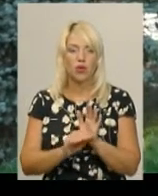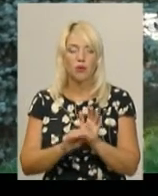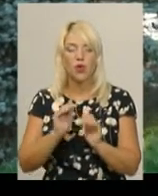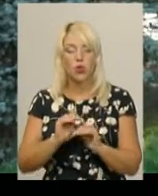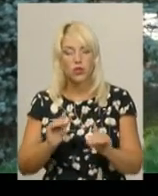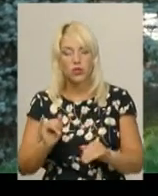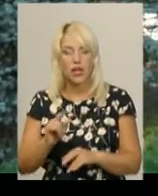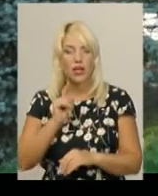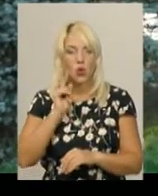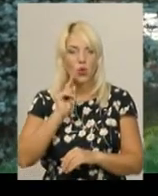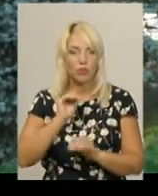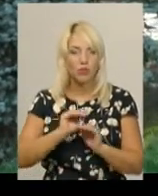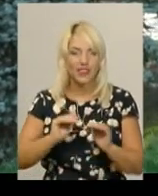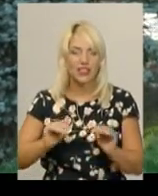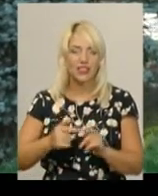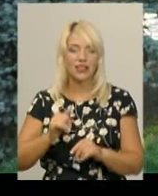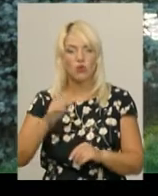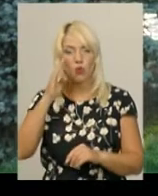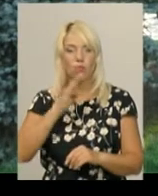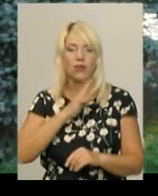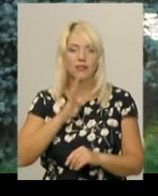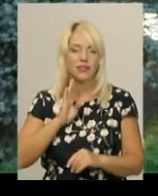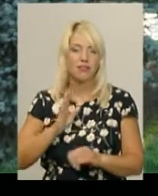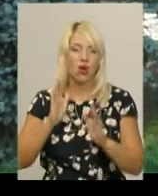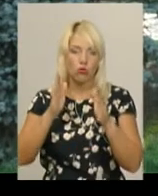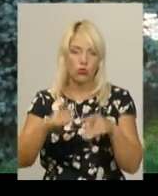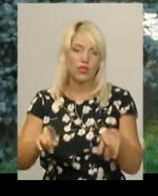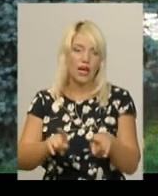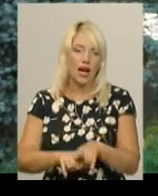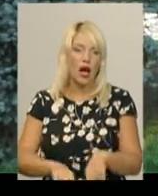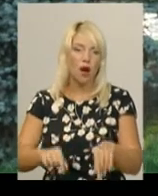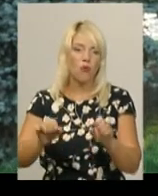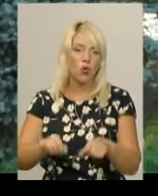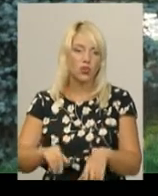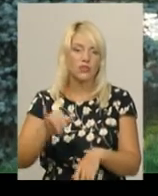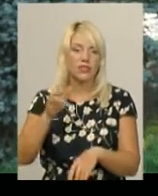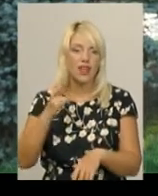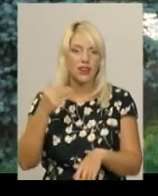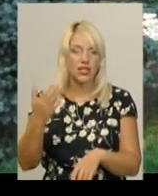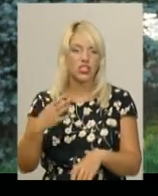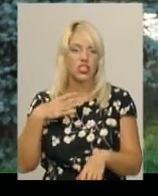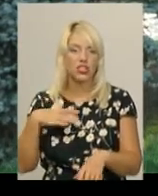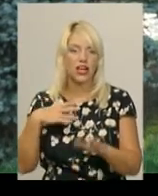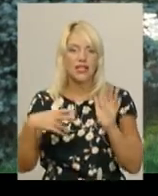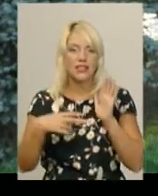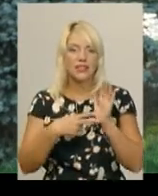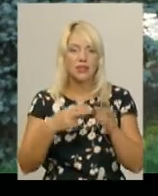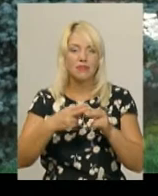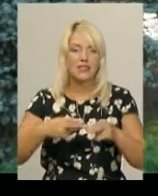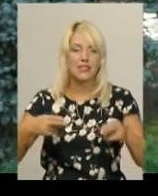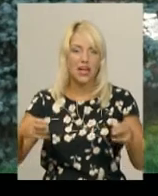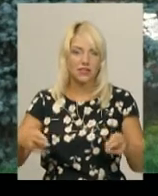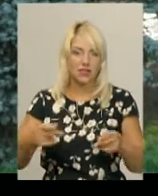ну і звичайно в батьків, якщо захотять долучитися, буде така можливість. На них чекає сім станцій,